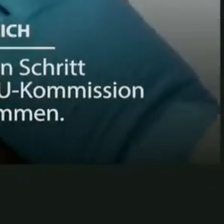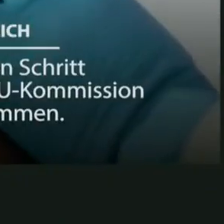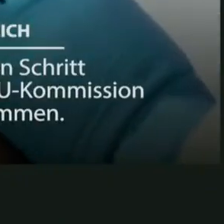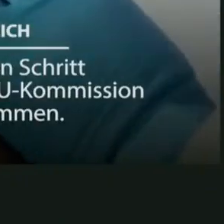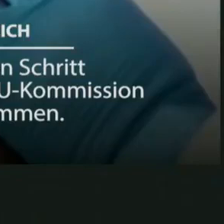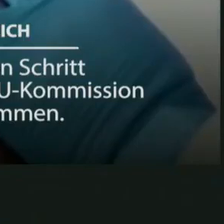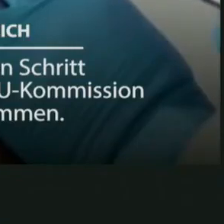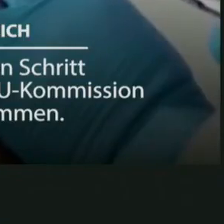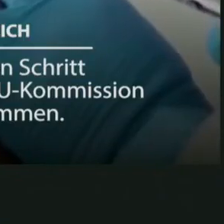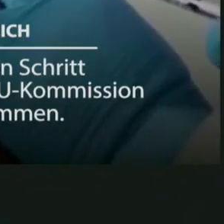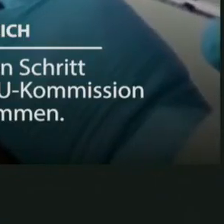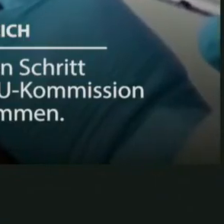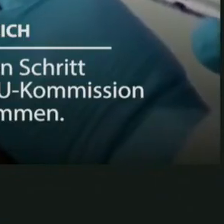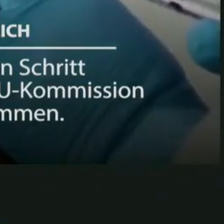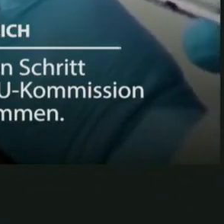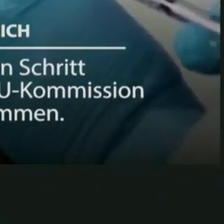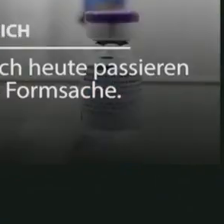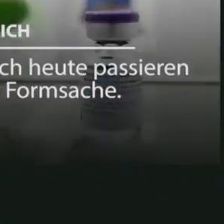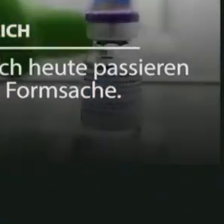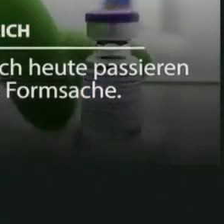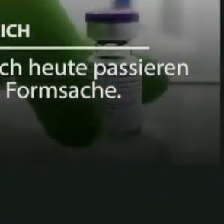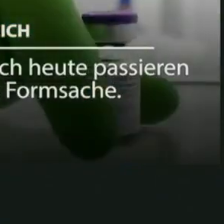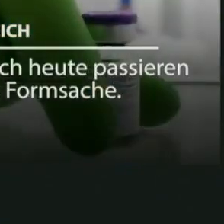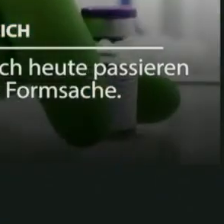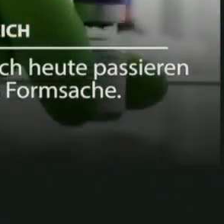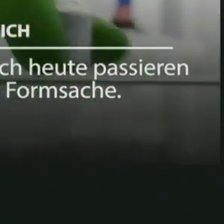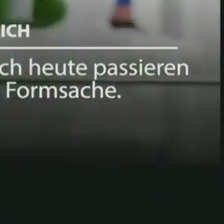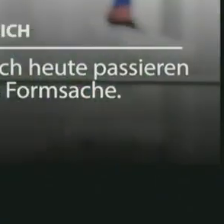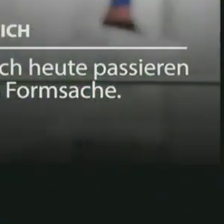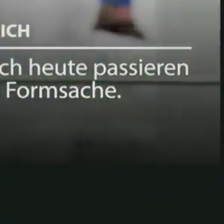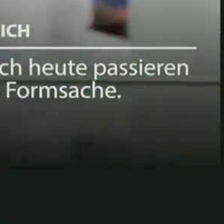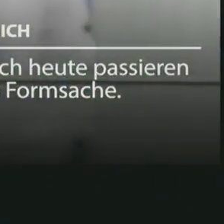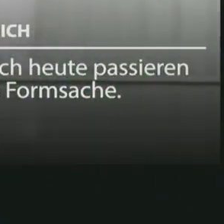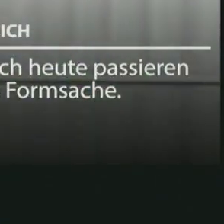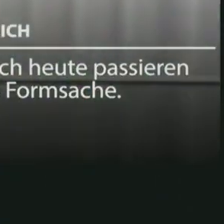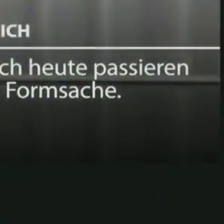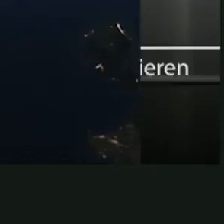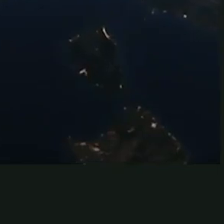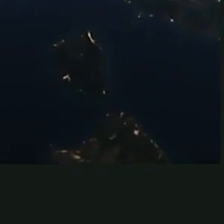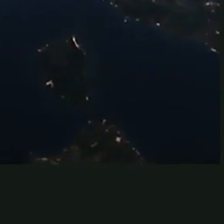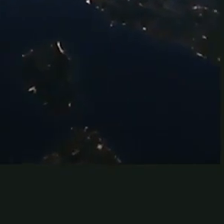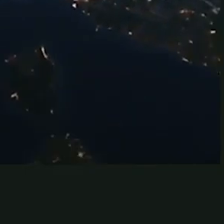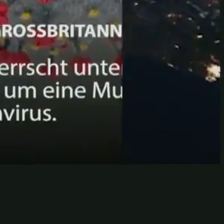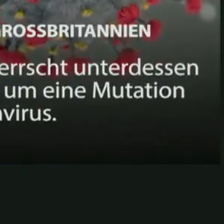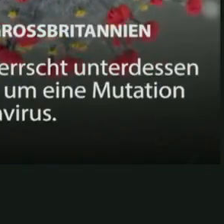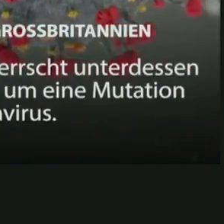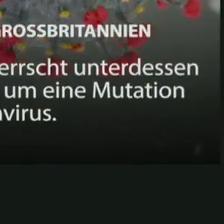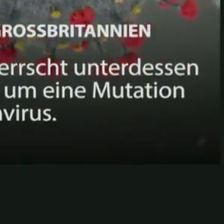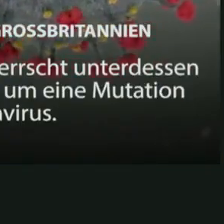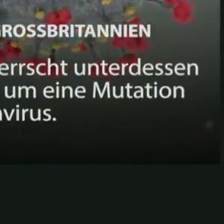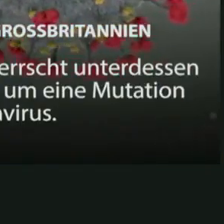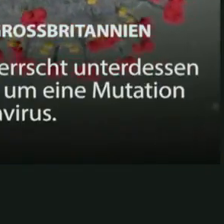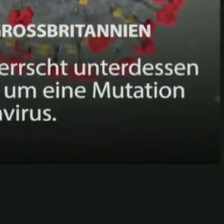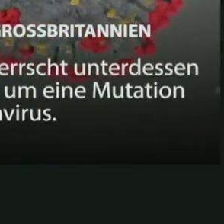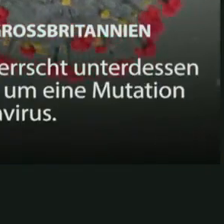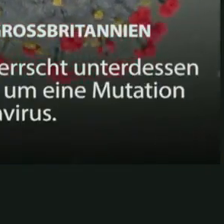Teststraße und stecken sich beim Heimfahren mit dem öffentlichen Verkehrsmittel an. Die Menschen haben ein gutes Gespür dafür und das war auch